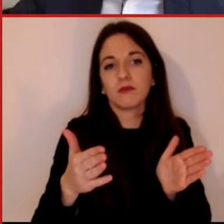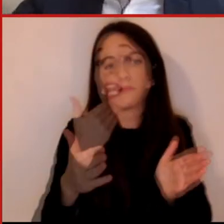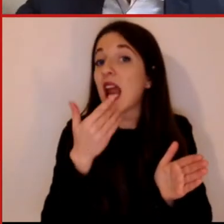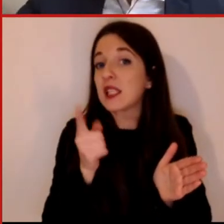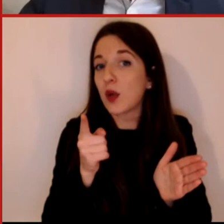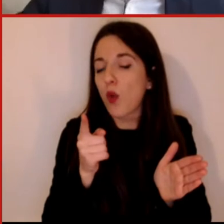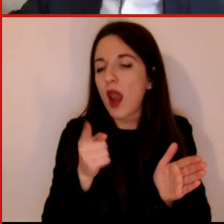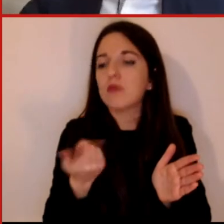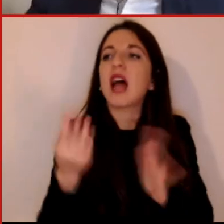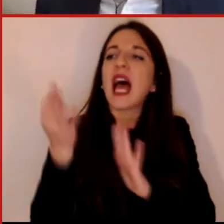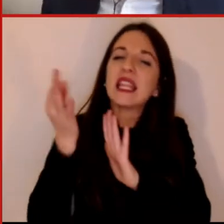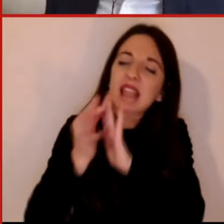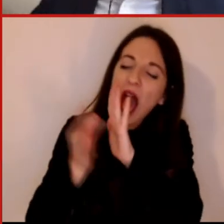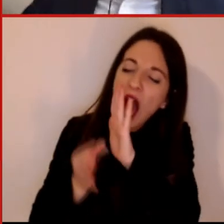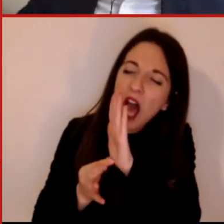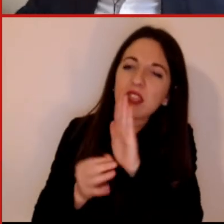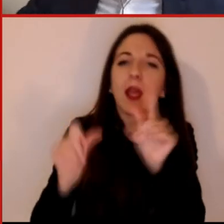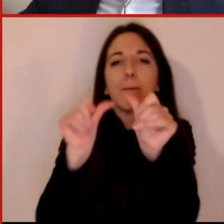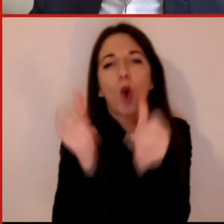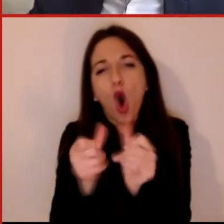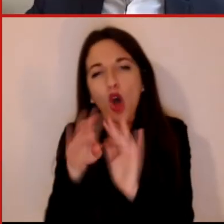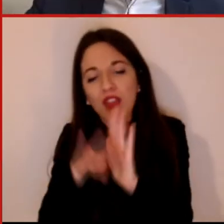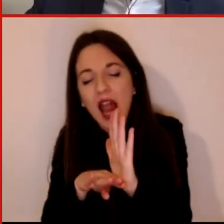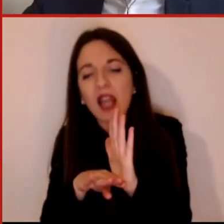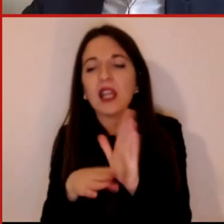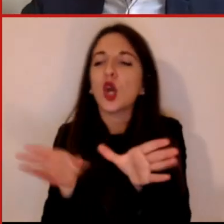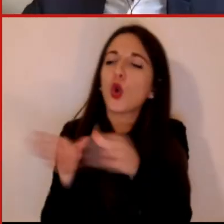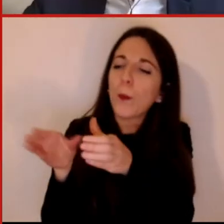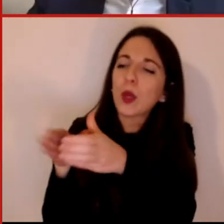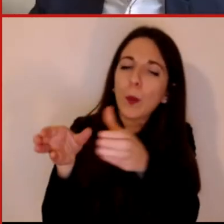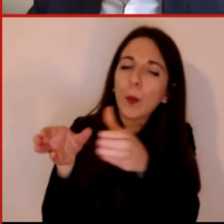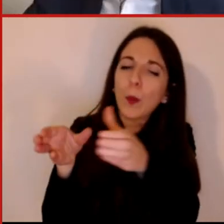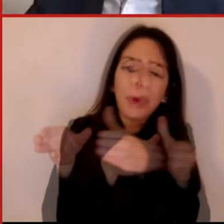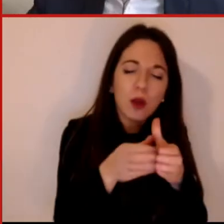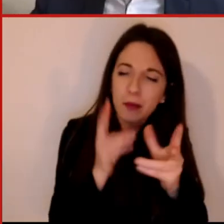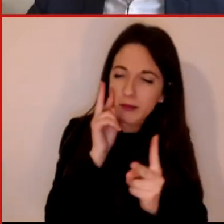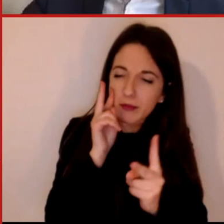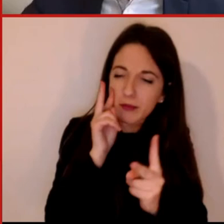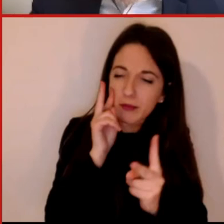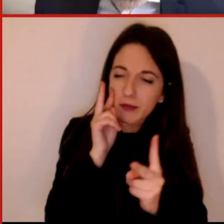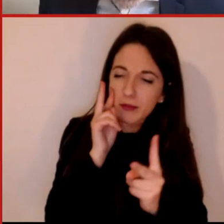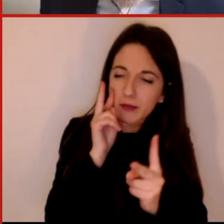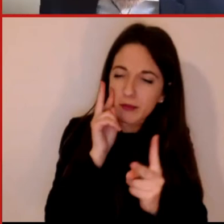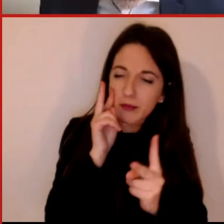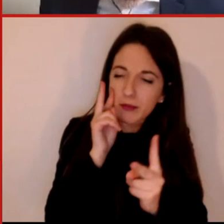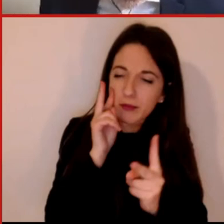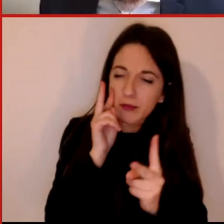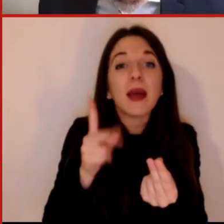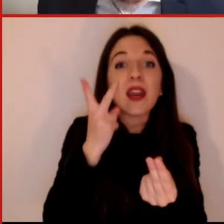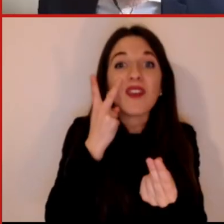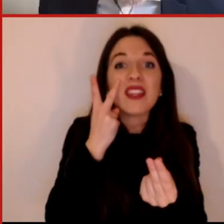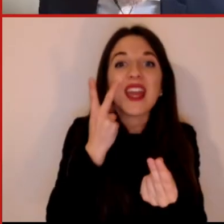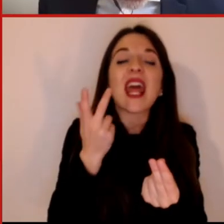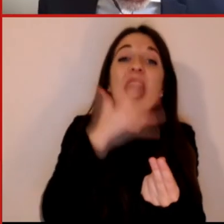molti modelli, di molti gruppi in modo appunto di cercare di diminuire quelle che sono le incertezze e gli errori.